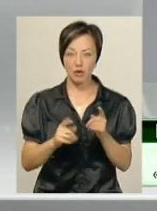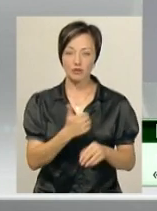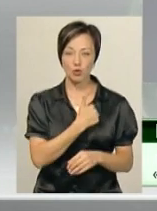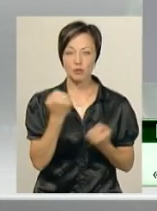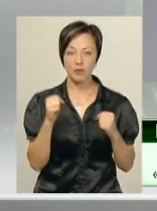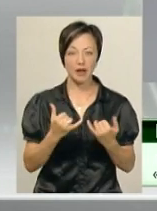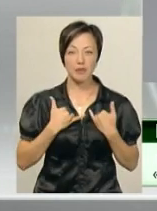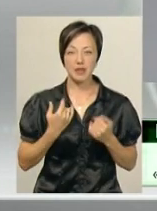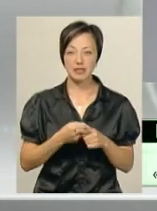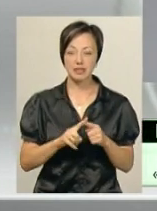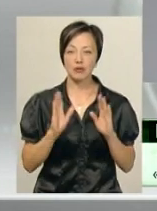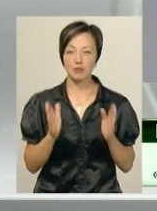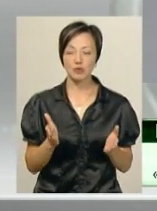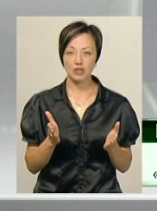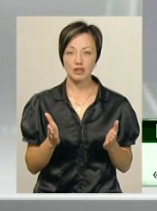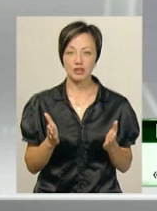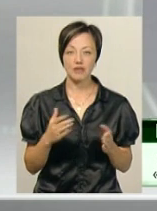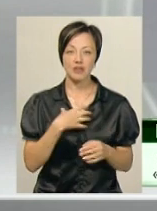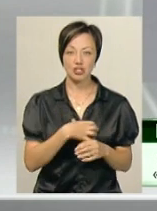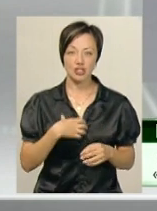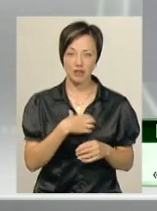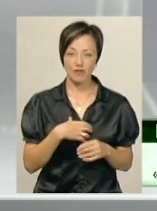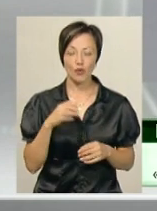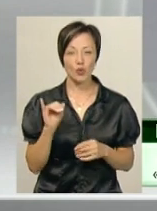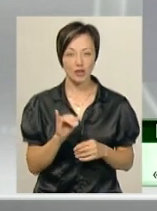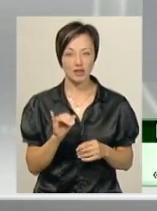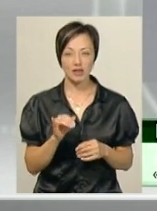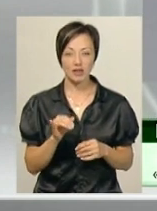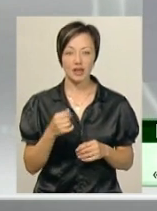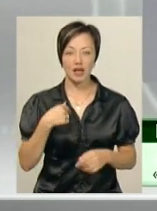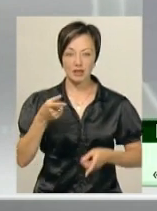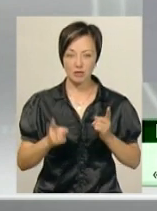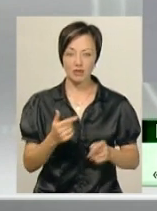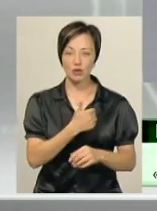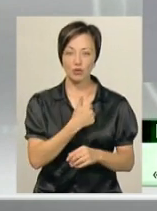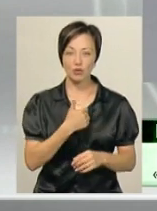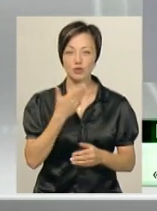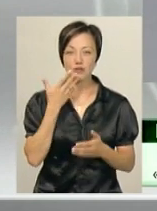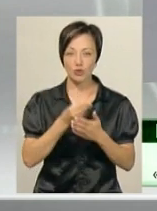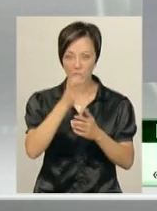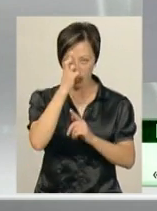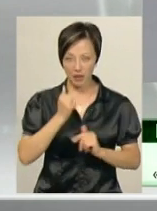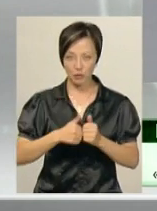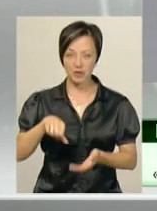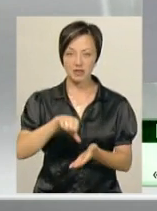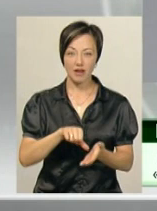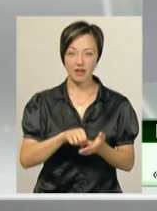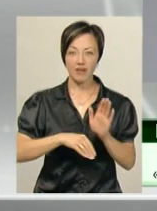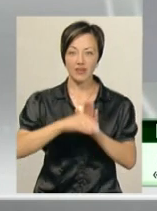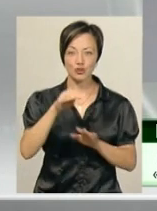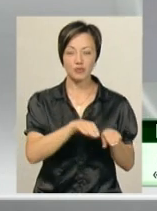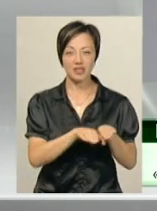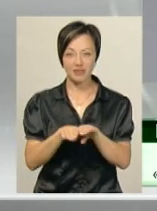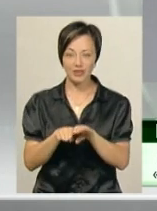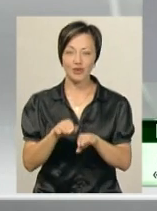перемогти, для мене це буде дуже важливо. І я насправді хочу свою країну в майбутньому представити на вищому рівні.